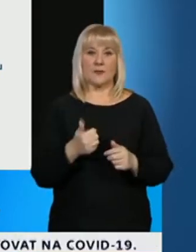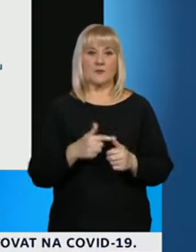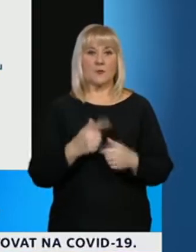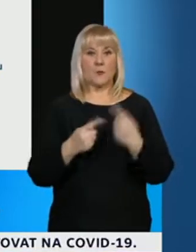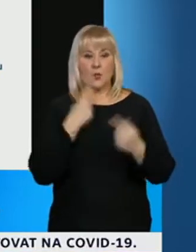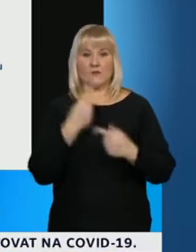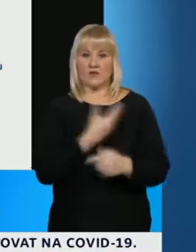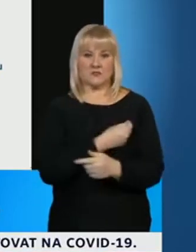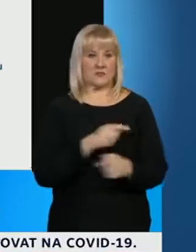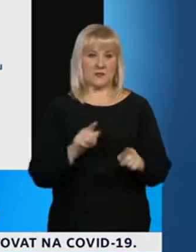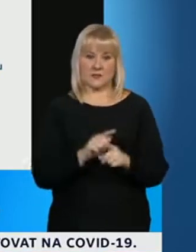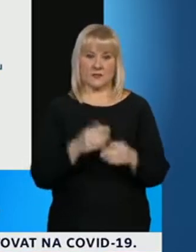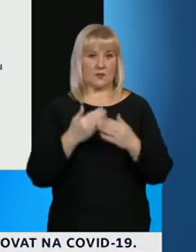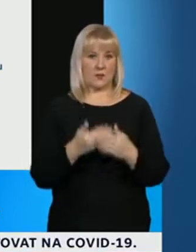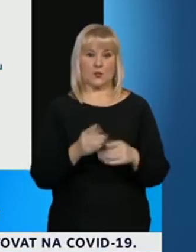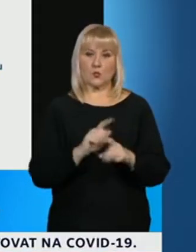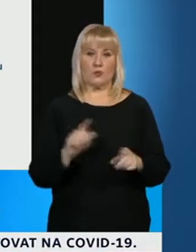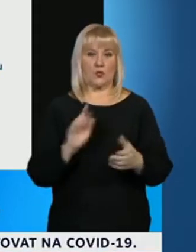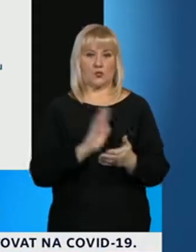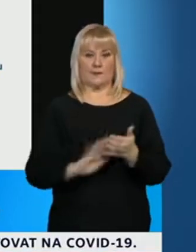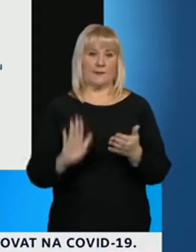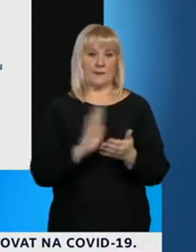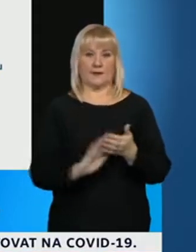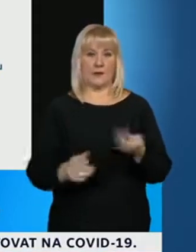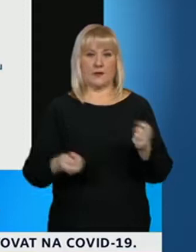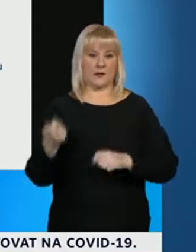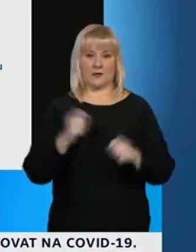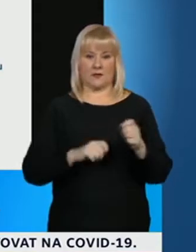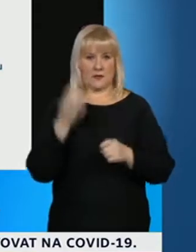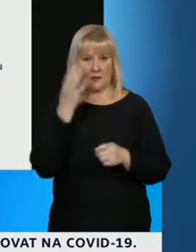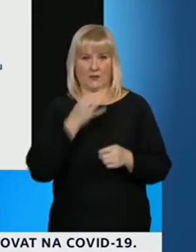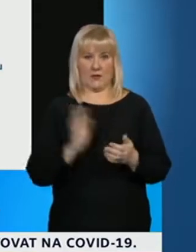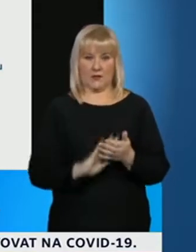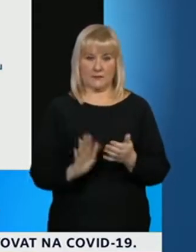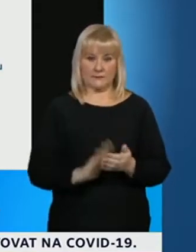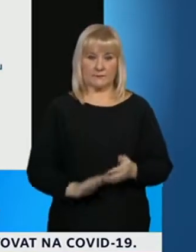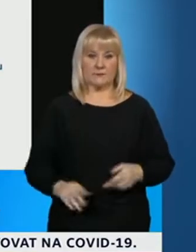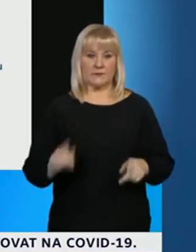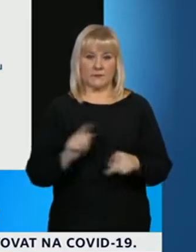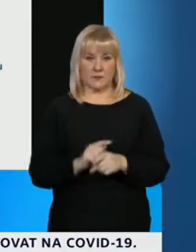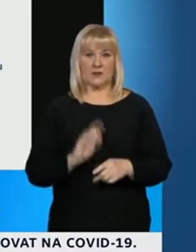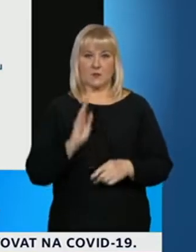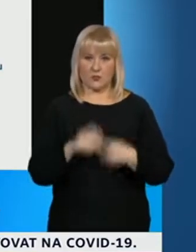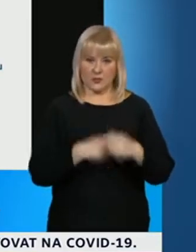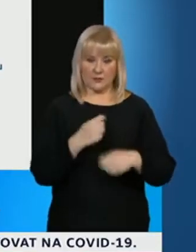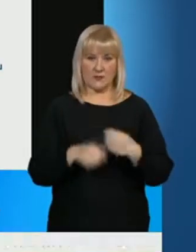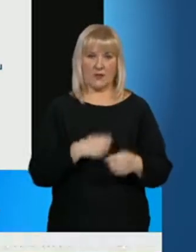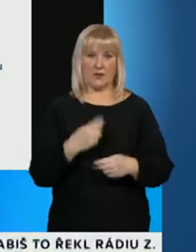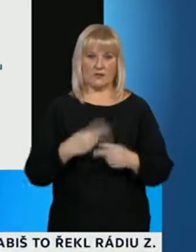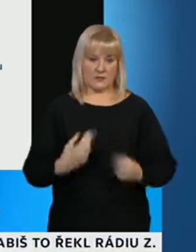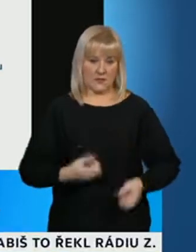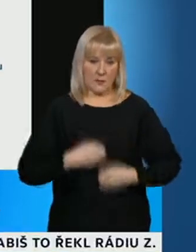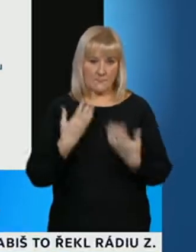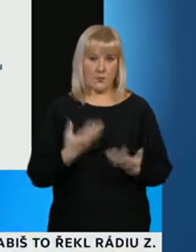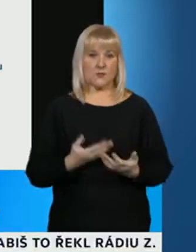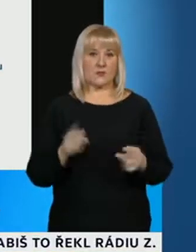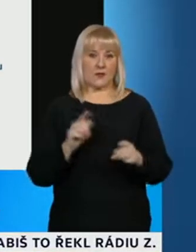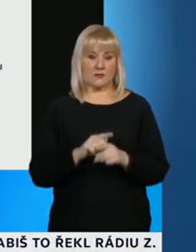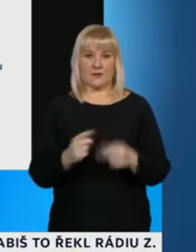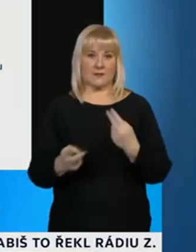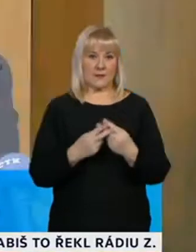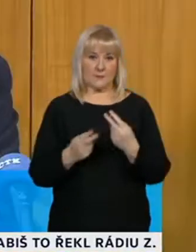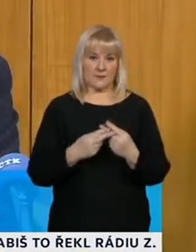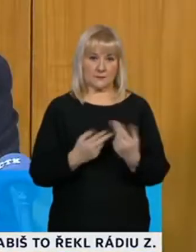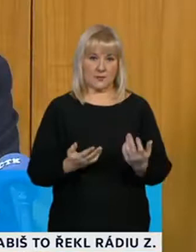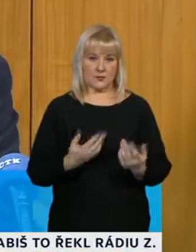nebude účinná, protože byla vyvinuta příliš za krátkou dobu. Bude dokonce způsobovat nemoc samotnou a je dokonce nebezpečná.